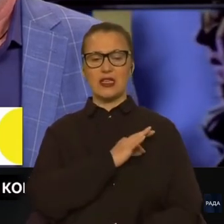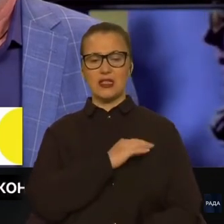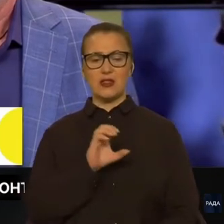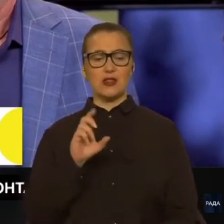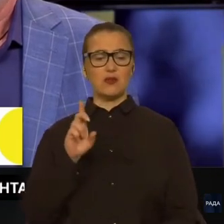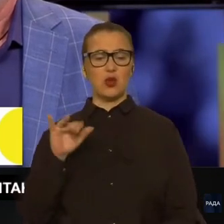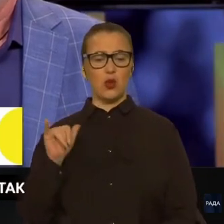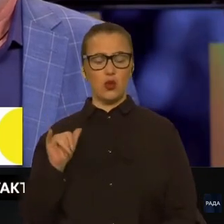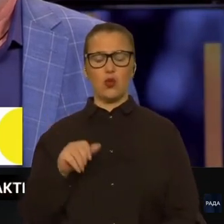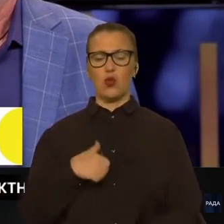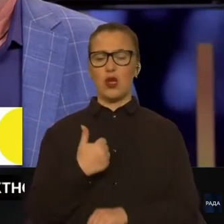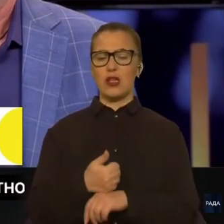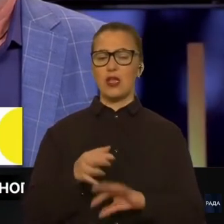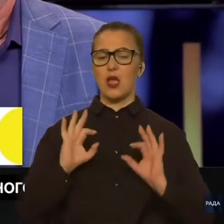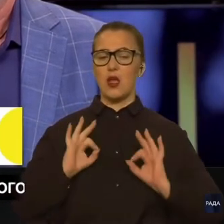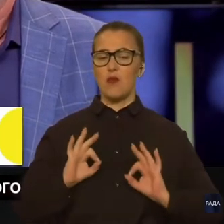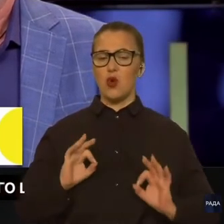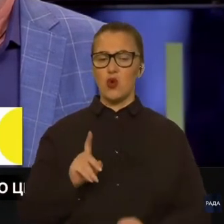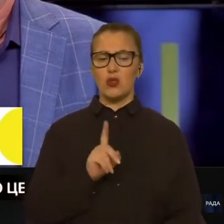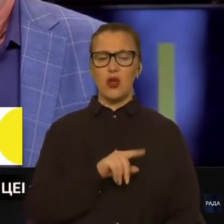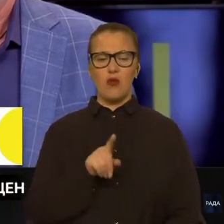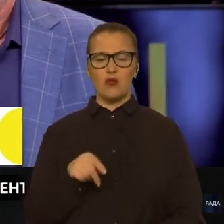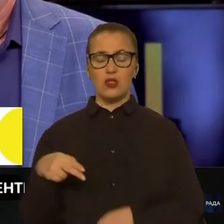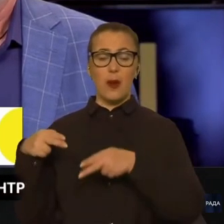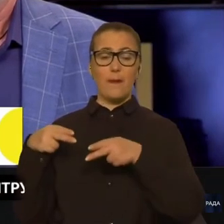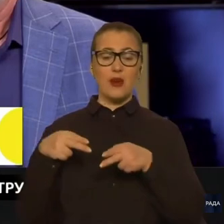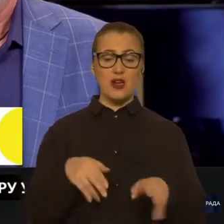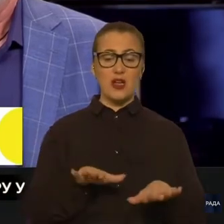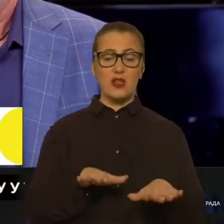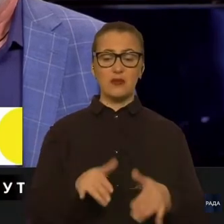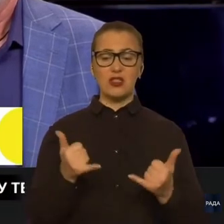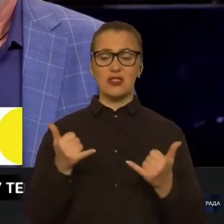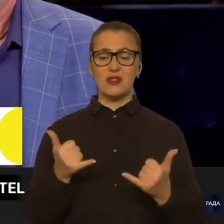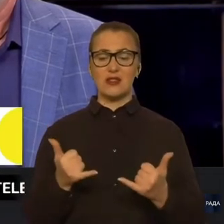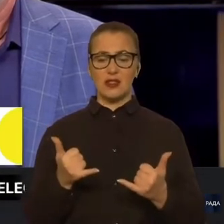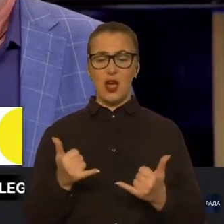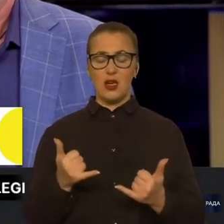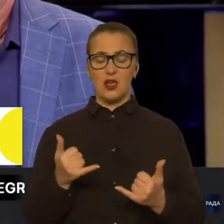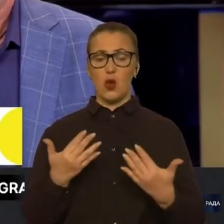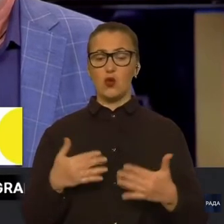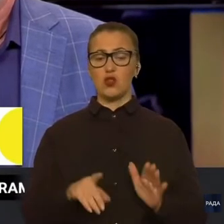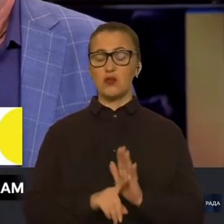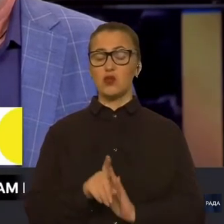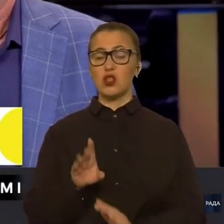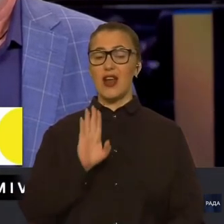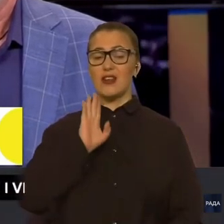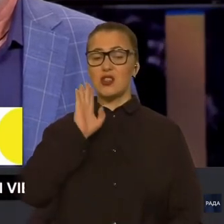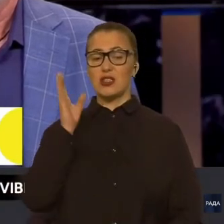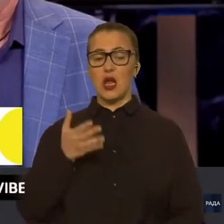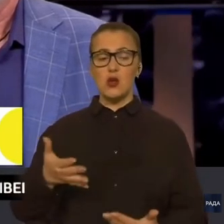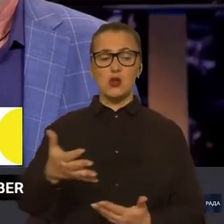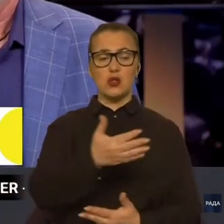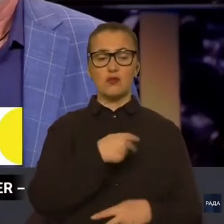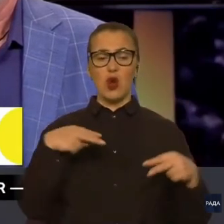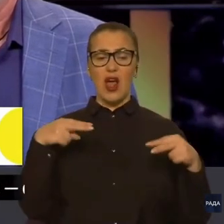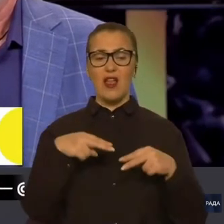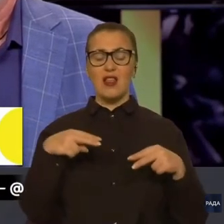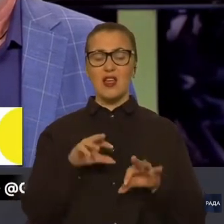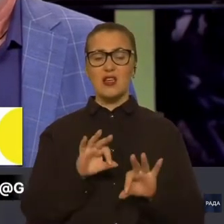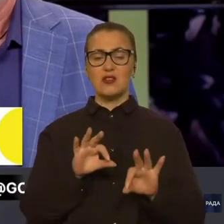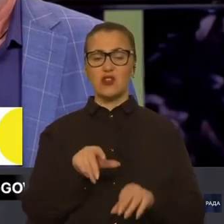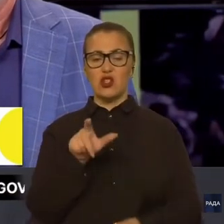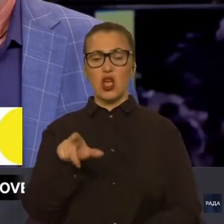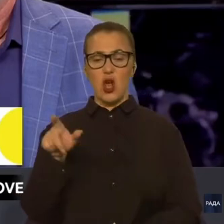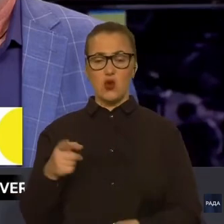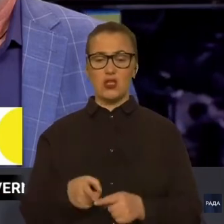України, і Генеральна прокуратура, вони приїхали на місця, і вони вже зранку збирали свідчення людей, які там були,